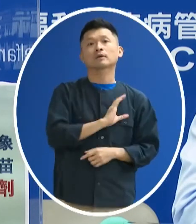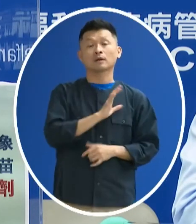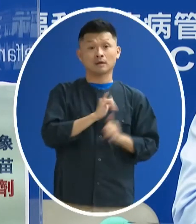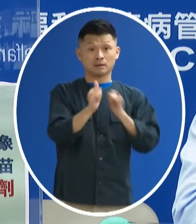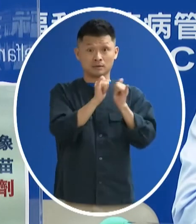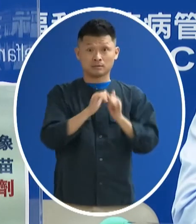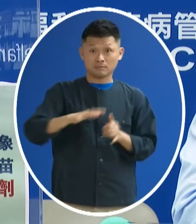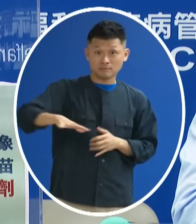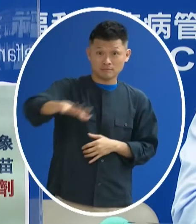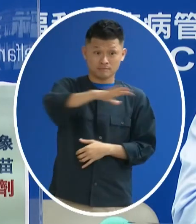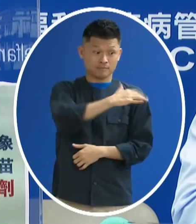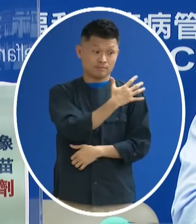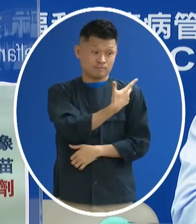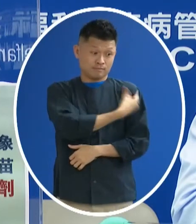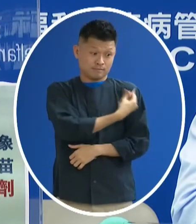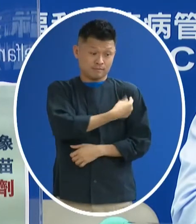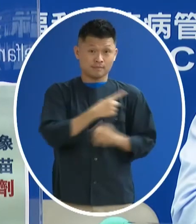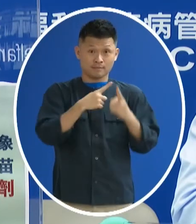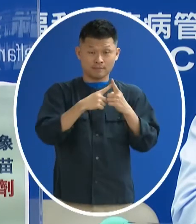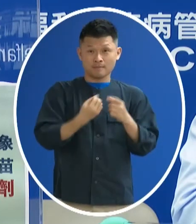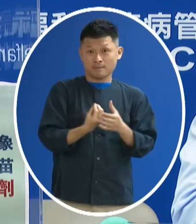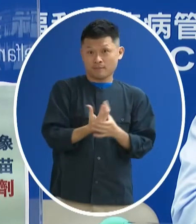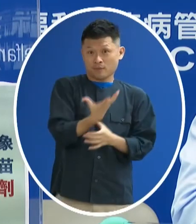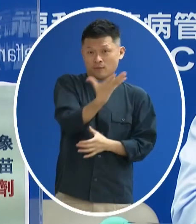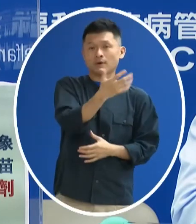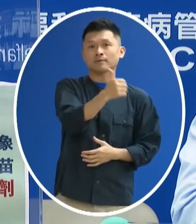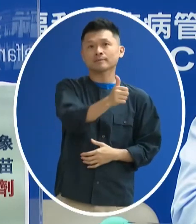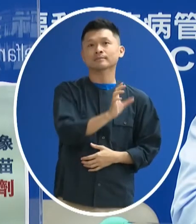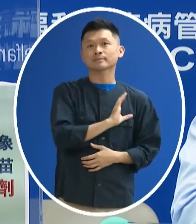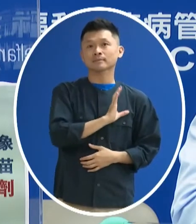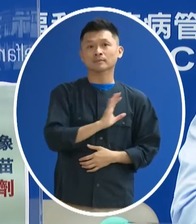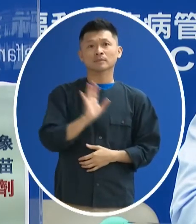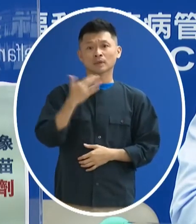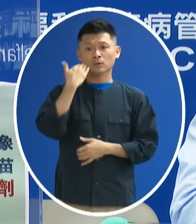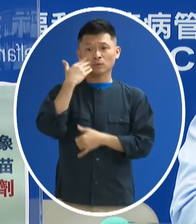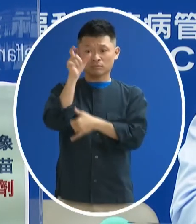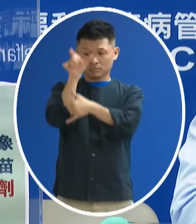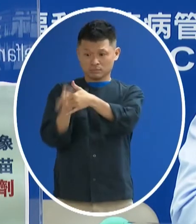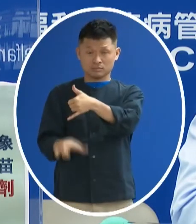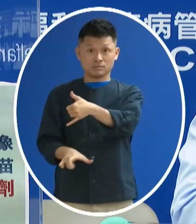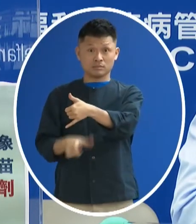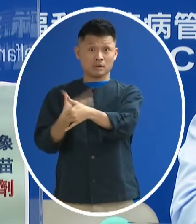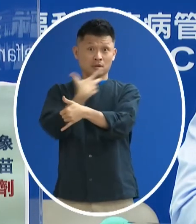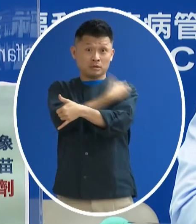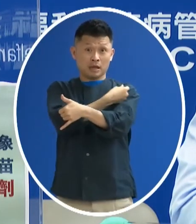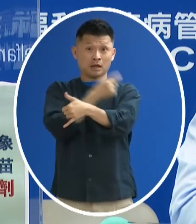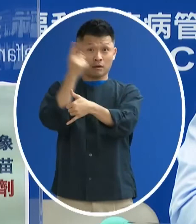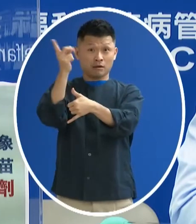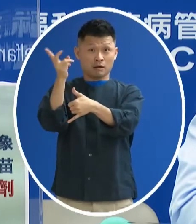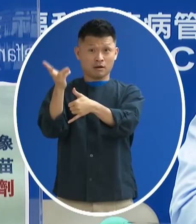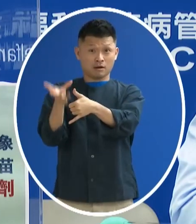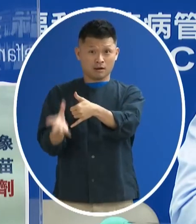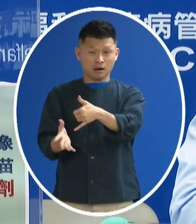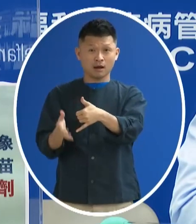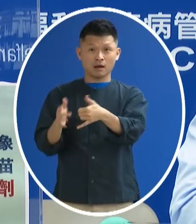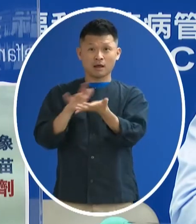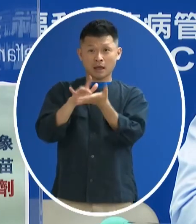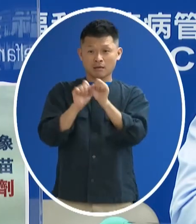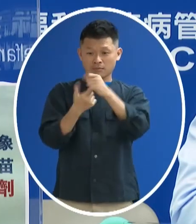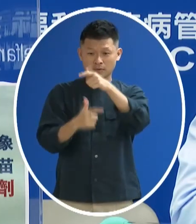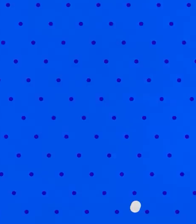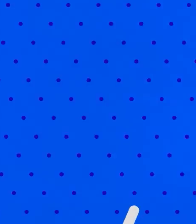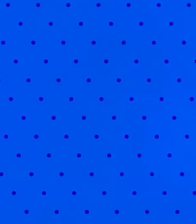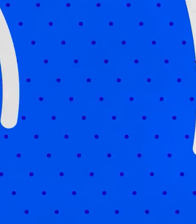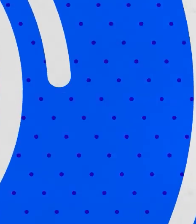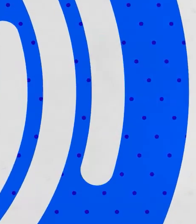會整體的涵蓋率當然是越高越好但是對於個人 絕對不是打越多劑然後越多種就越